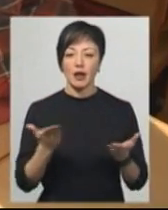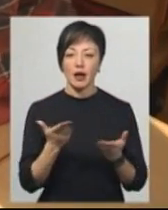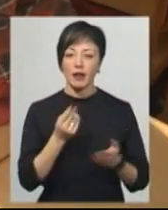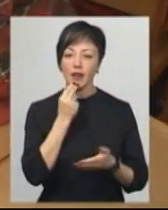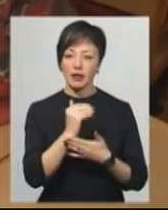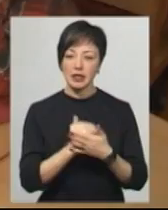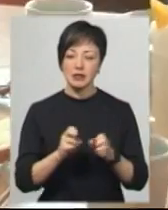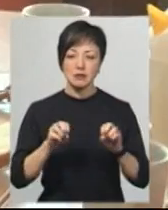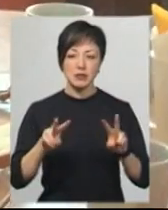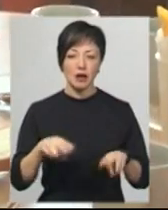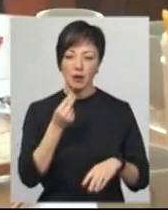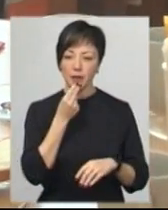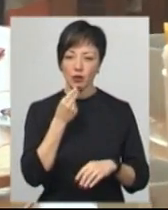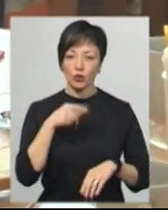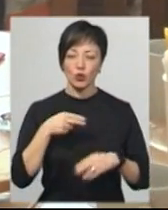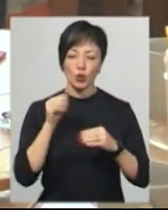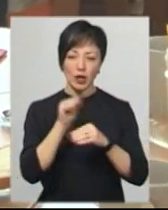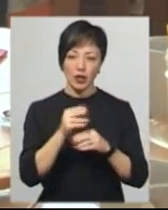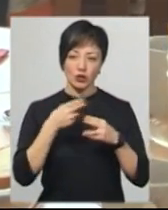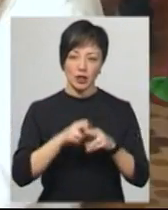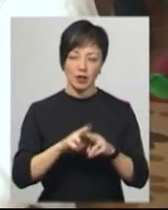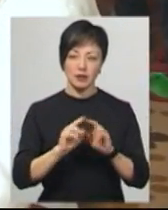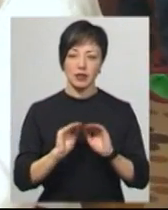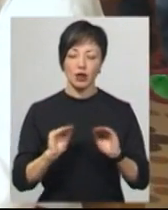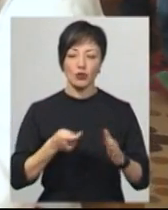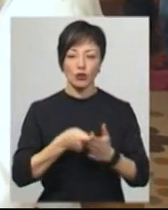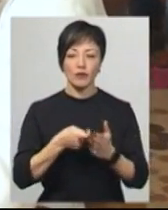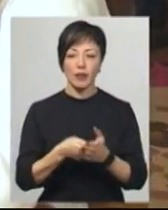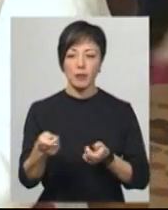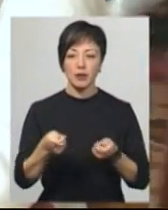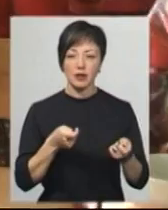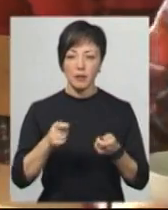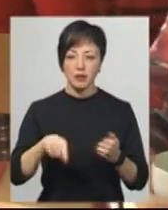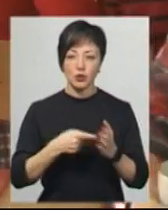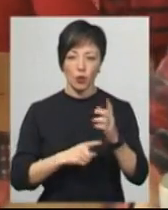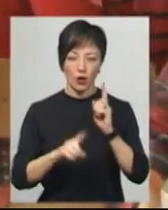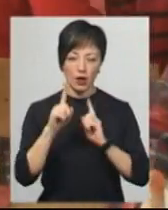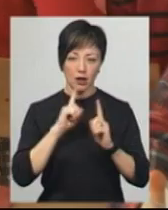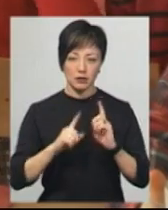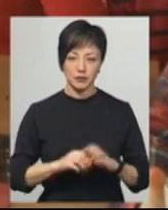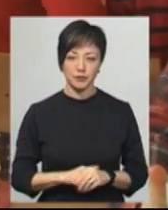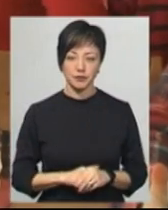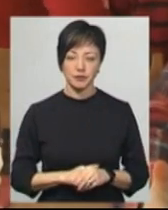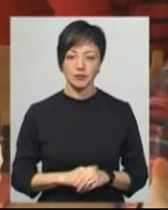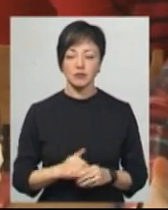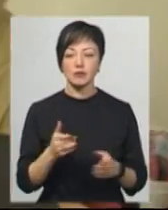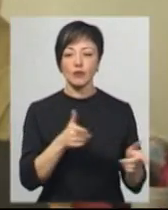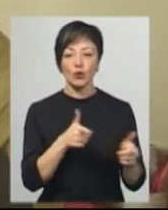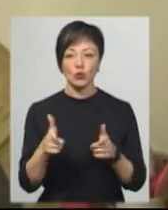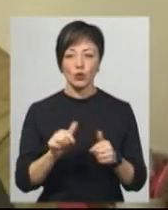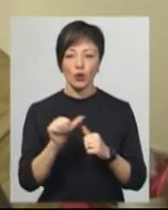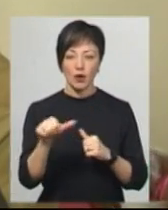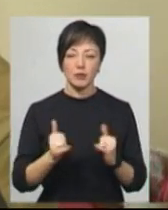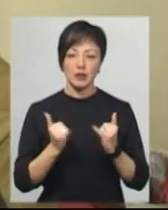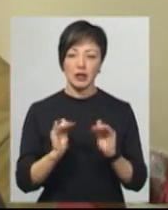надіють, є спеціальне меню, додає інженер-технолог дитячого харчування департаменту Хмельницької міської ради Олена Співак. Їм готують окремо.